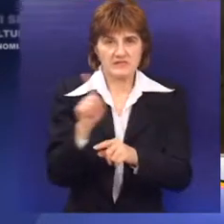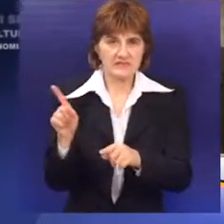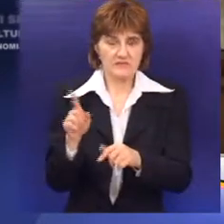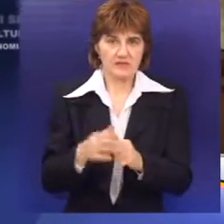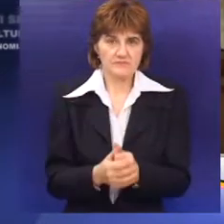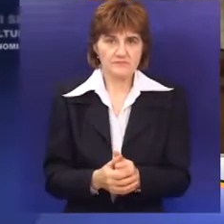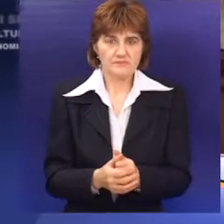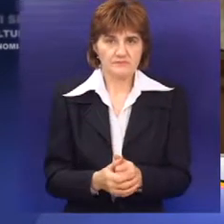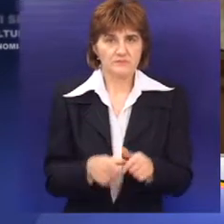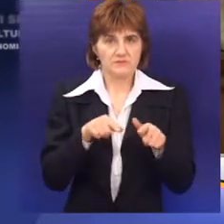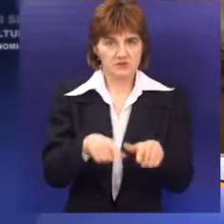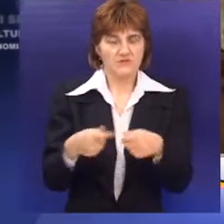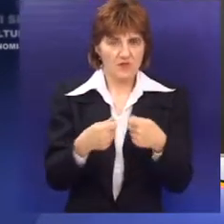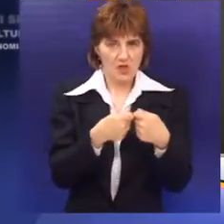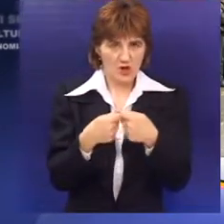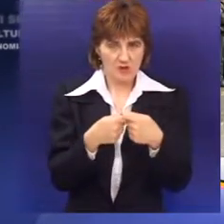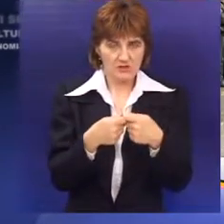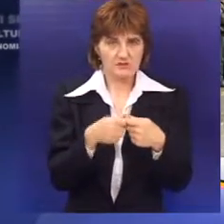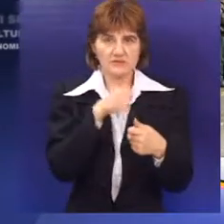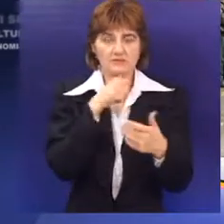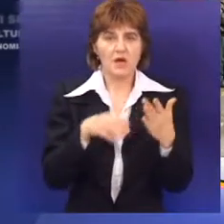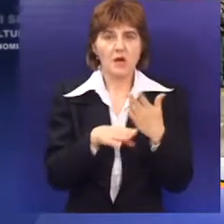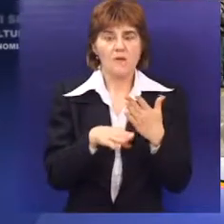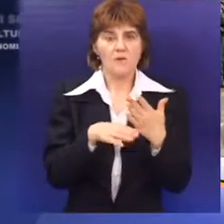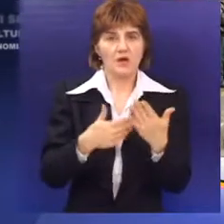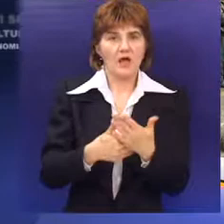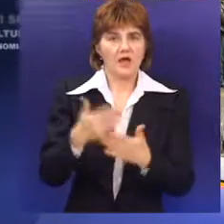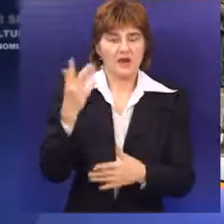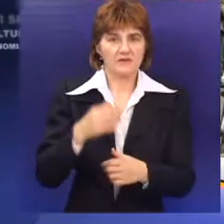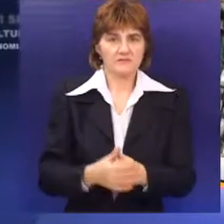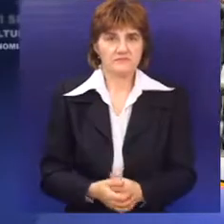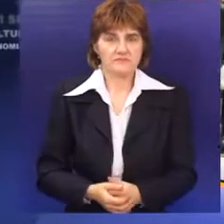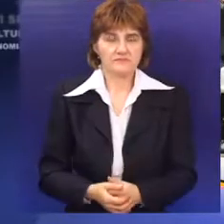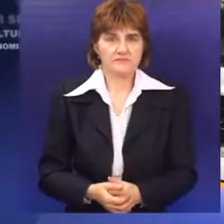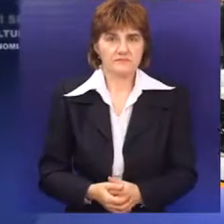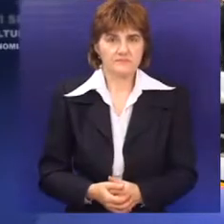zabranjena na vašaru. Organizaciju Winterfesta pomogao je grad i pokrajina.